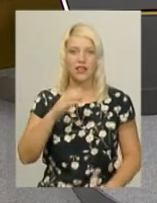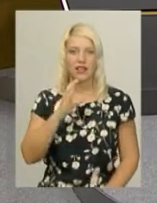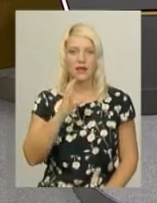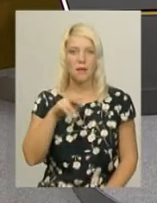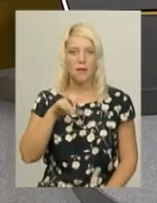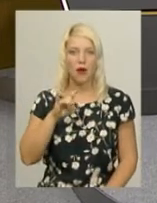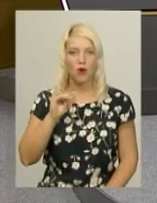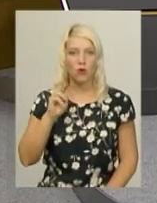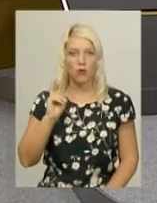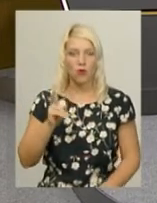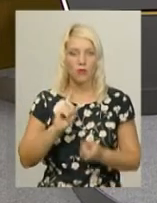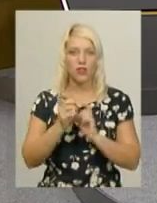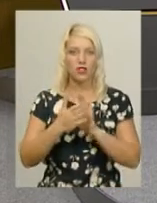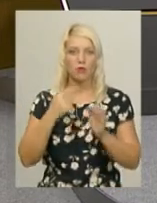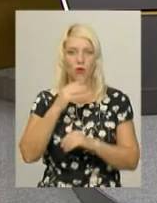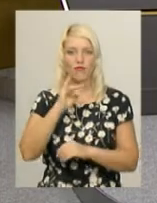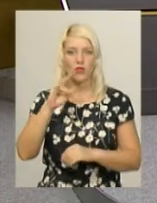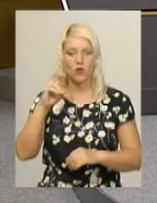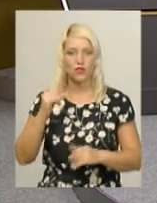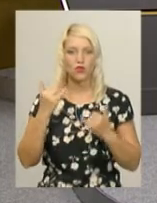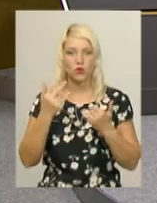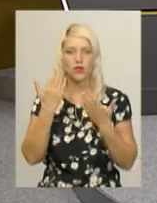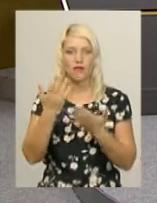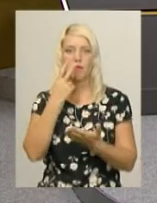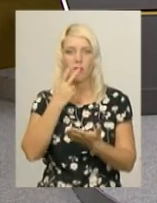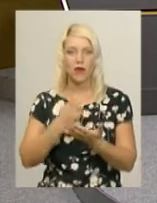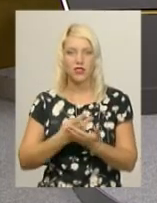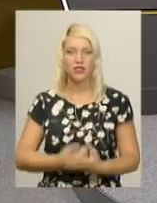жестової мови Оксана Фіновська. Сьогодні у випуску ви побачите.